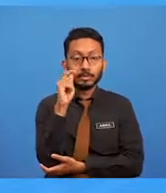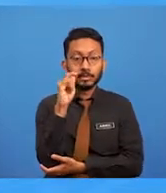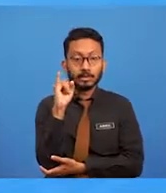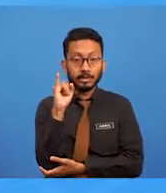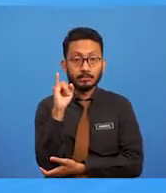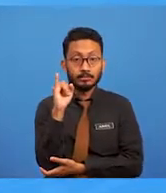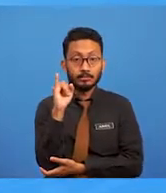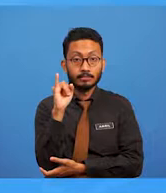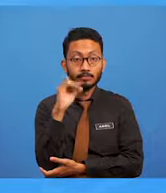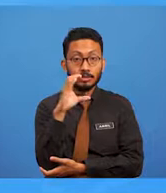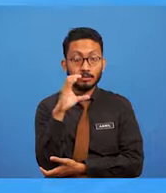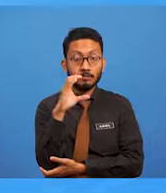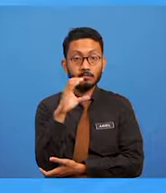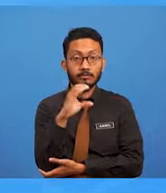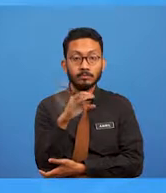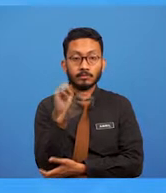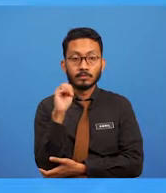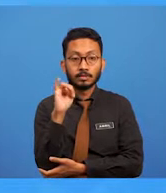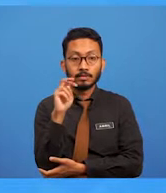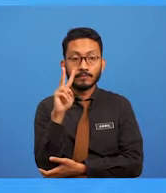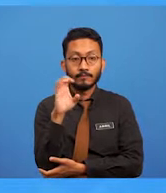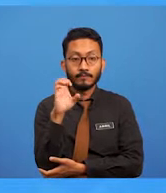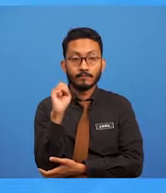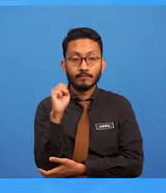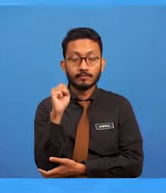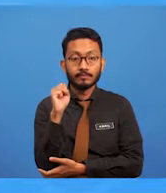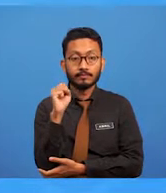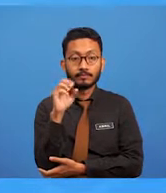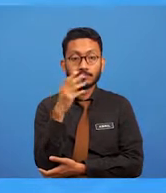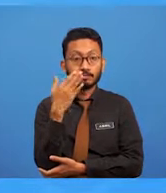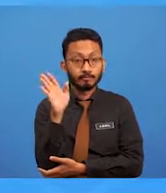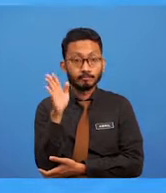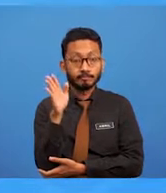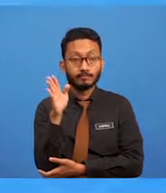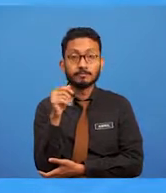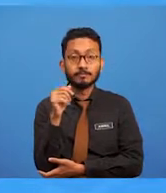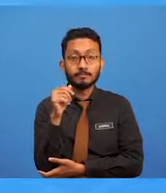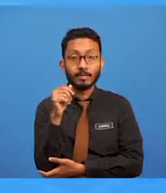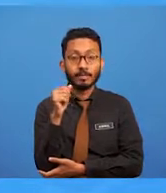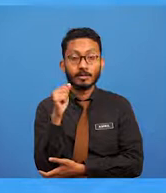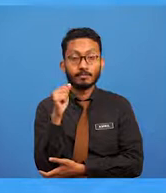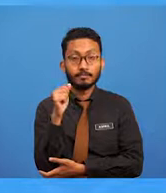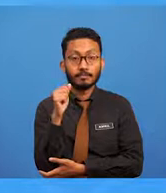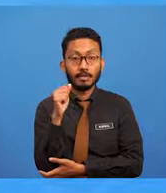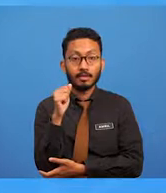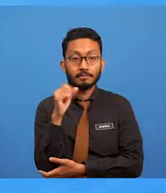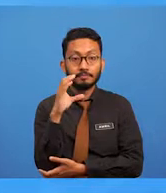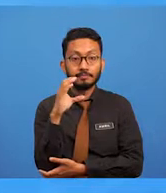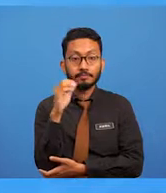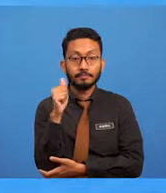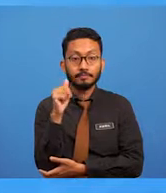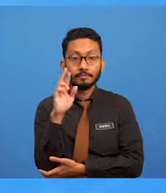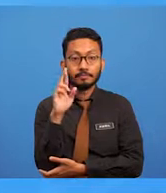lukisan naif dan yang terakhir konsep lukisan kartu.